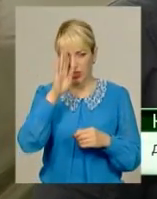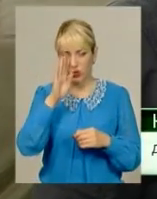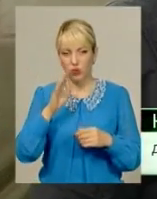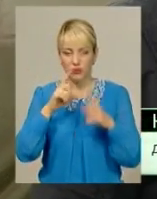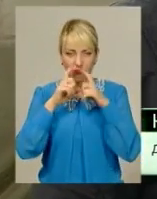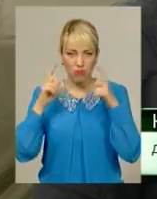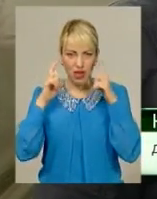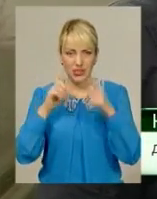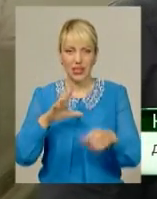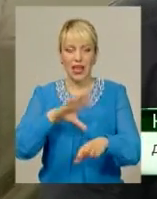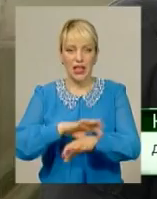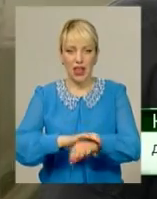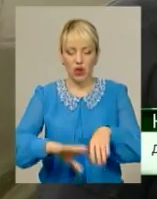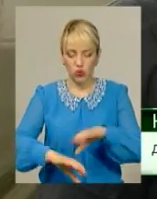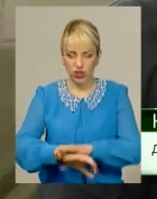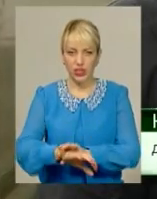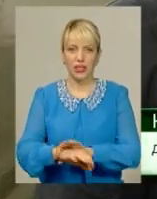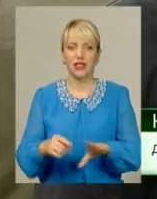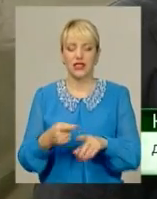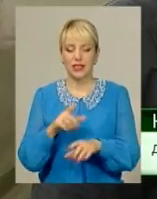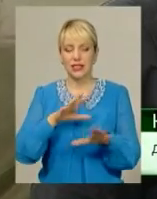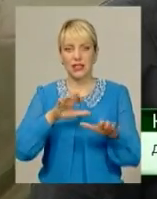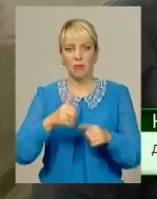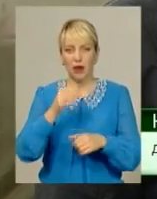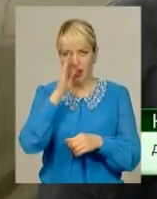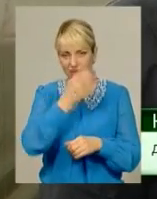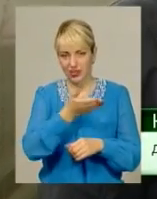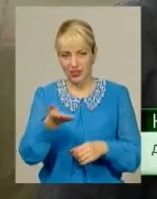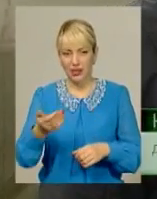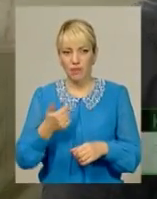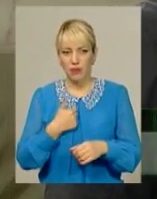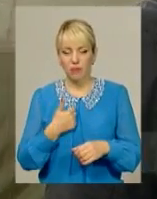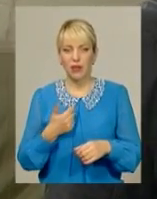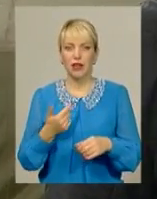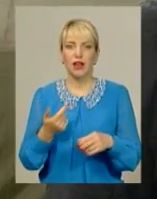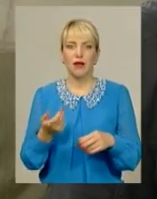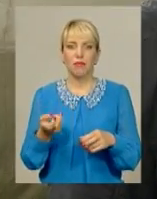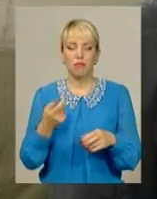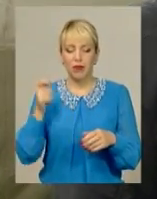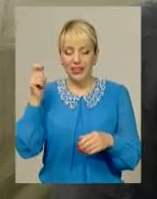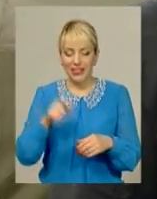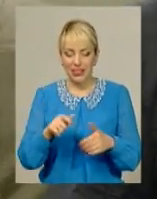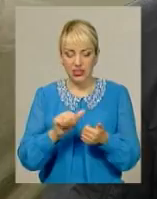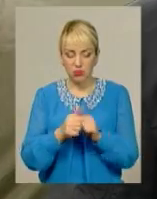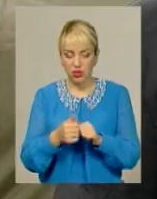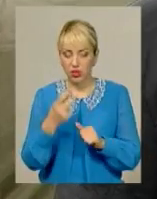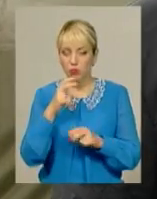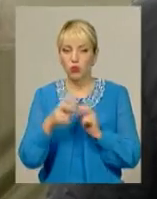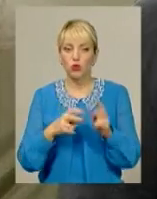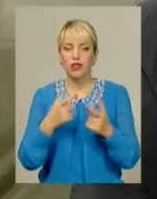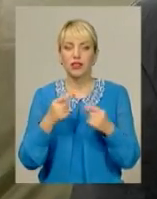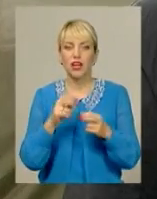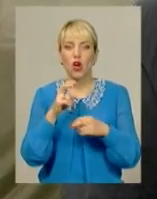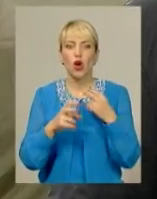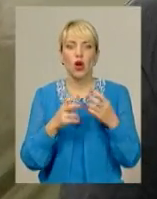понадівали на їх наручники і забрали їх. Ми приїхали їх зараз змінити, будемо шукати, куди їх повезли, тому що нам треба розібратися. Це